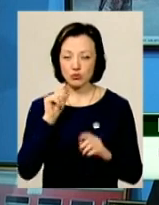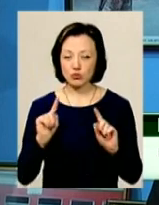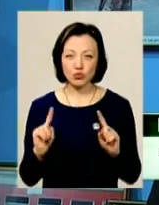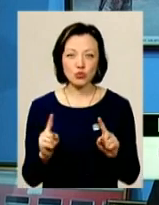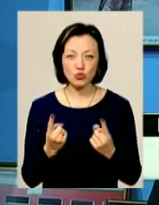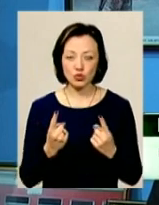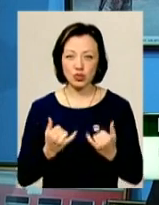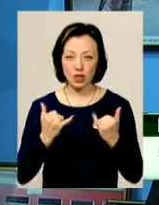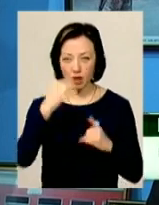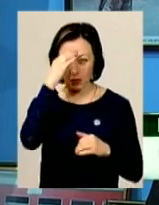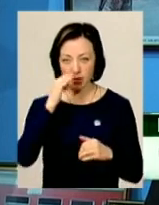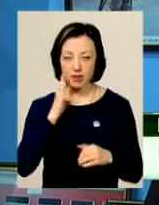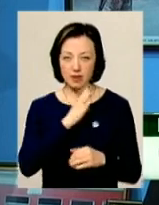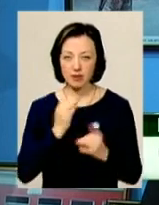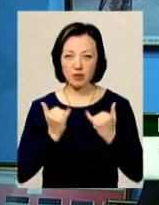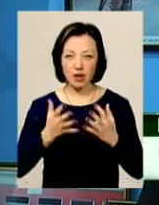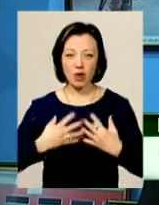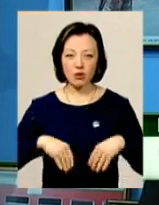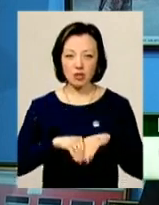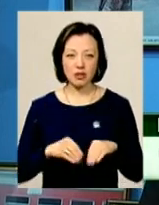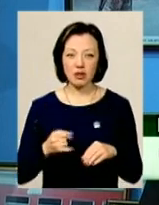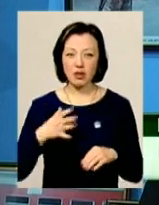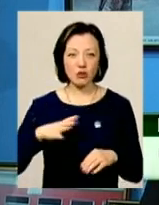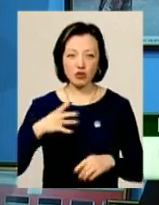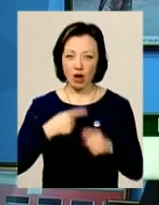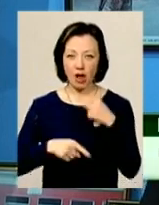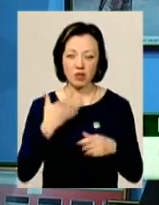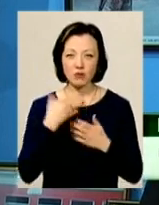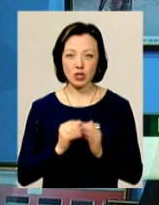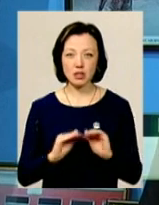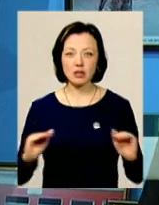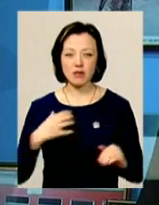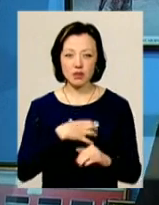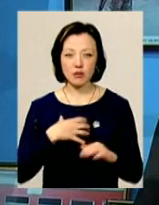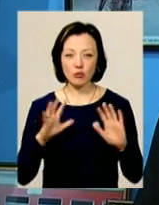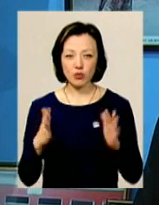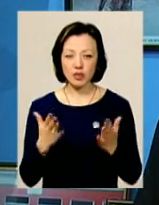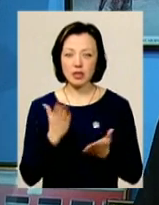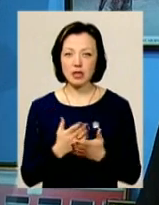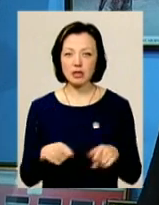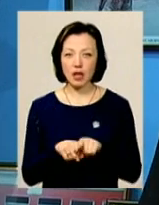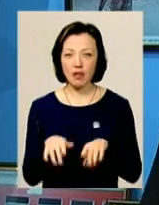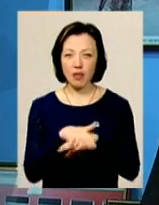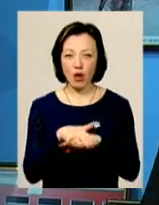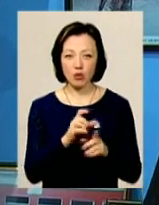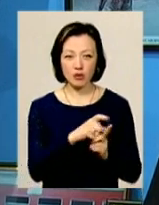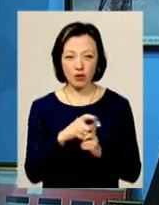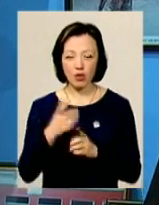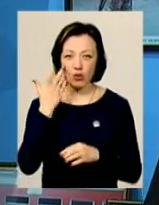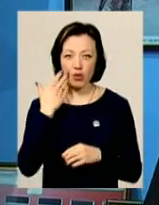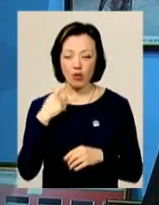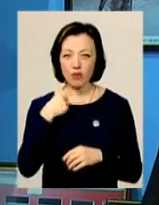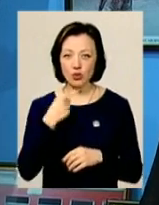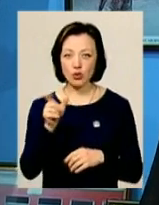для батьків, для родин, які не дождались своїх дітей, важлива подія. Тому що є такі в народі вислів, коли